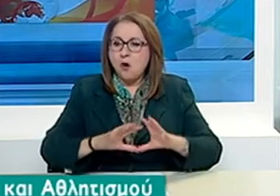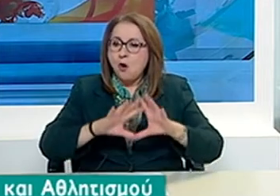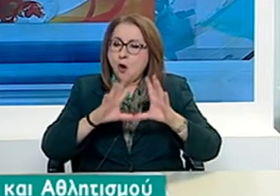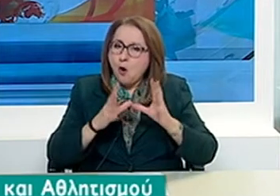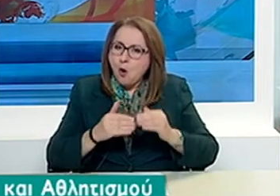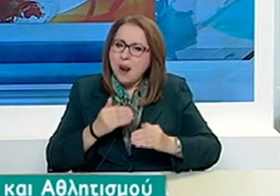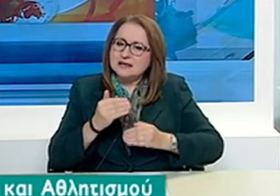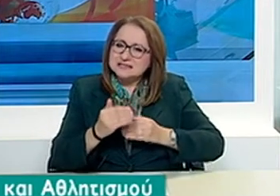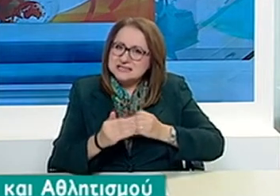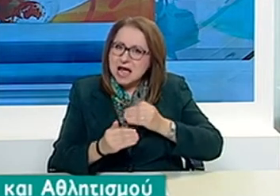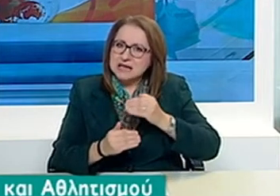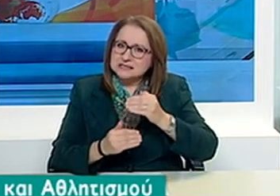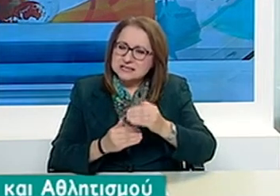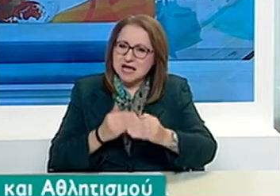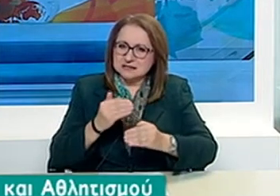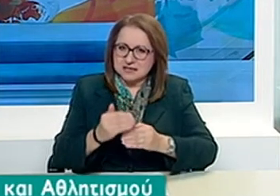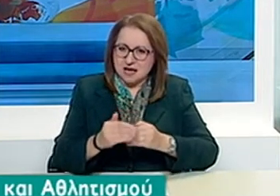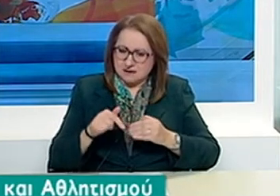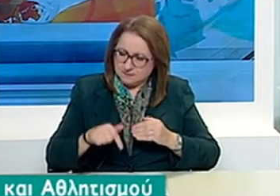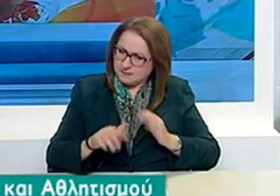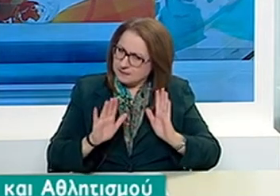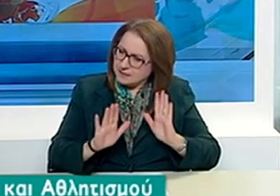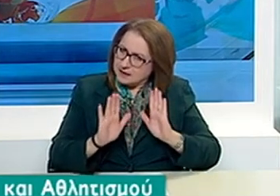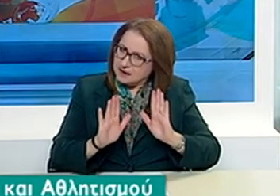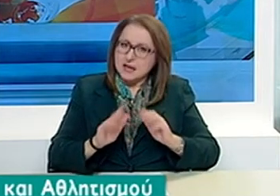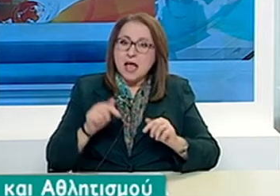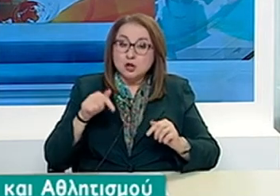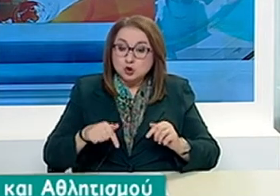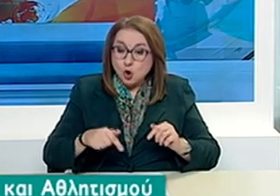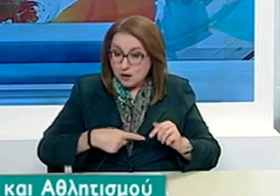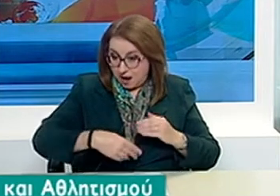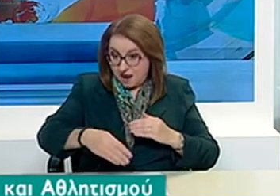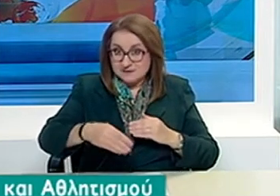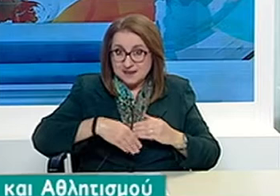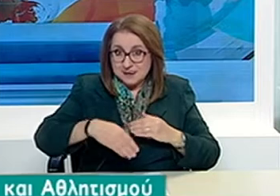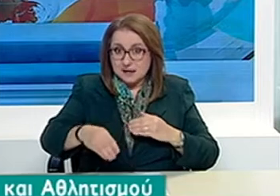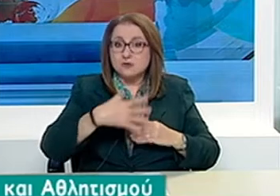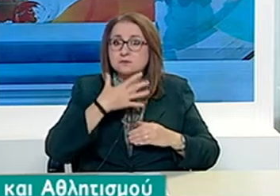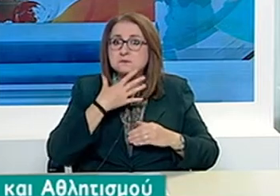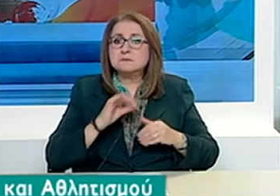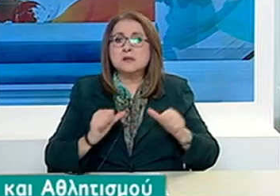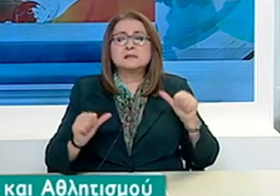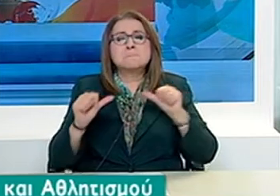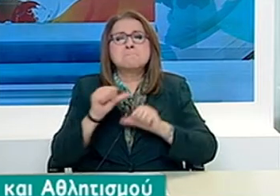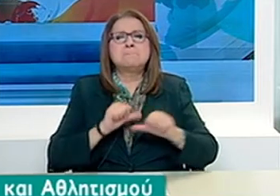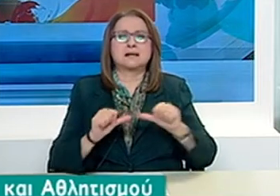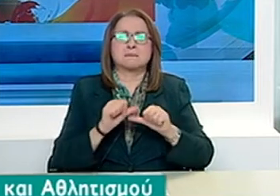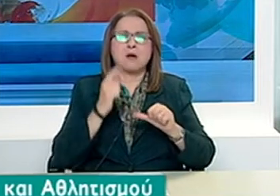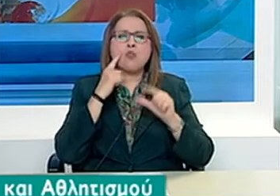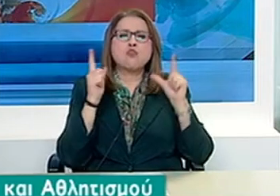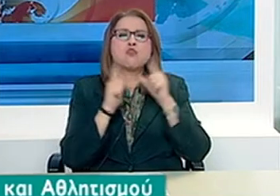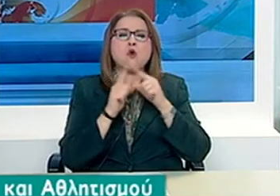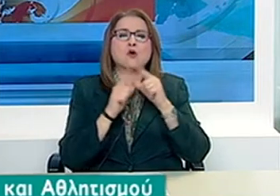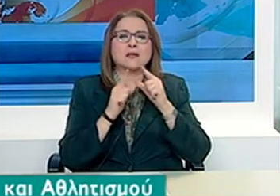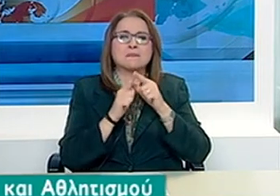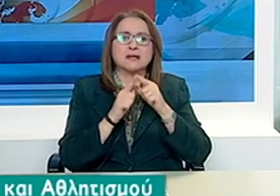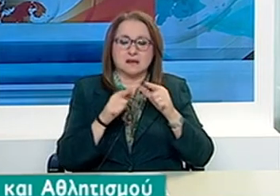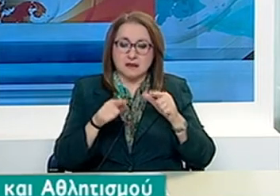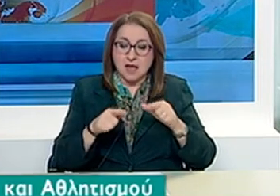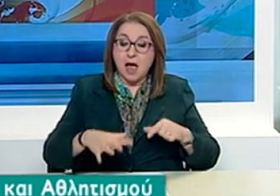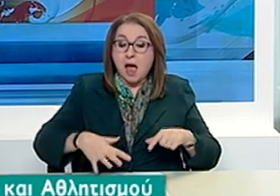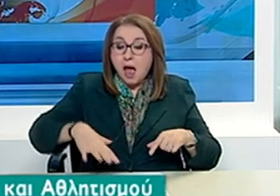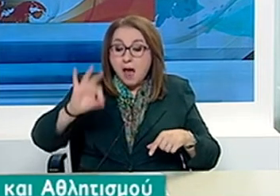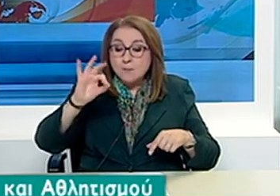σταδιακά. Η περίοδος αυτή είναι πιλωτική και όσα ανακοινώσουμε σήμερα θα ισχύσουν από την προσεχή 3η